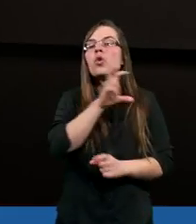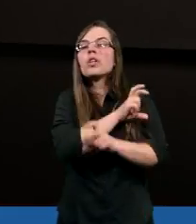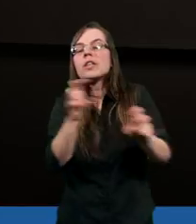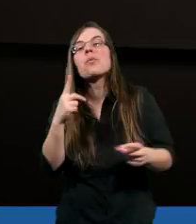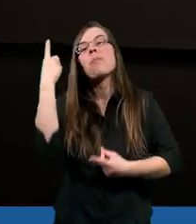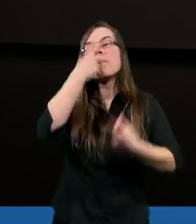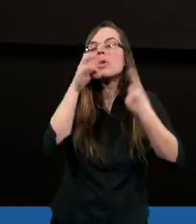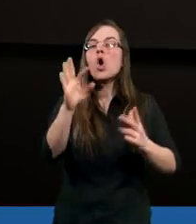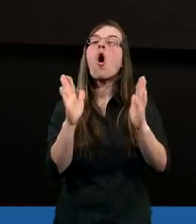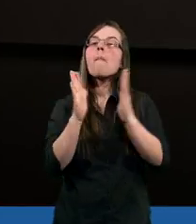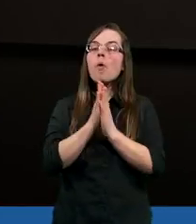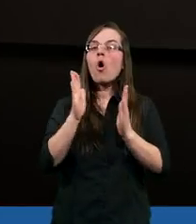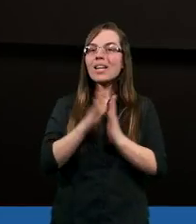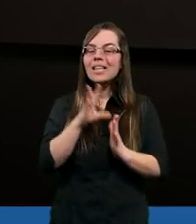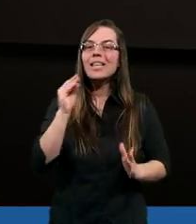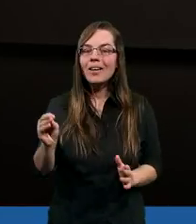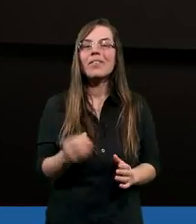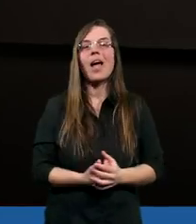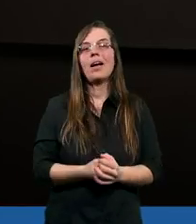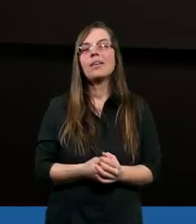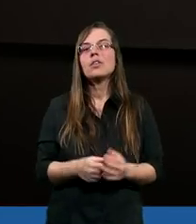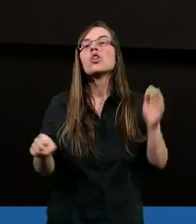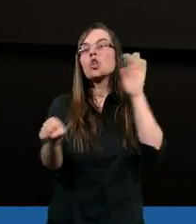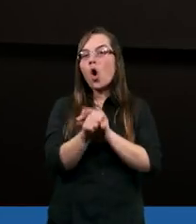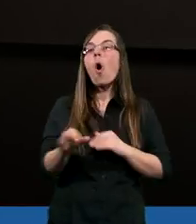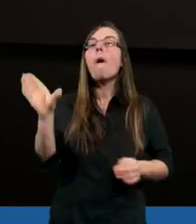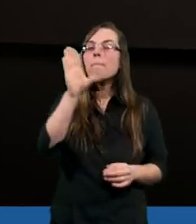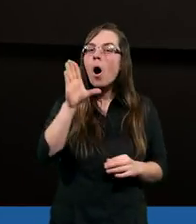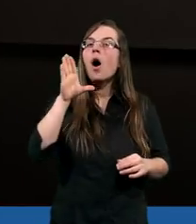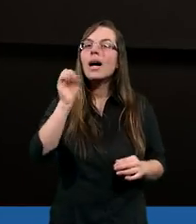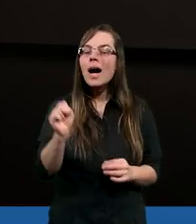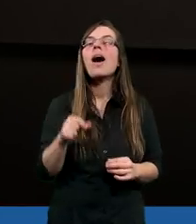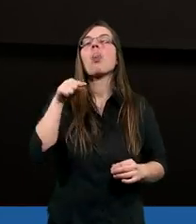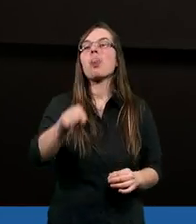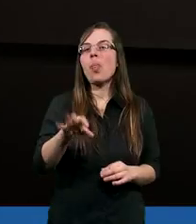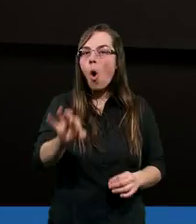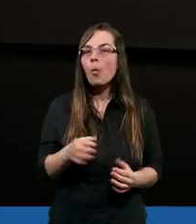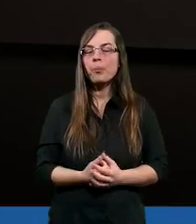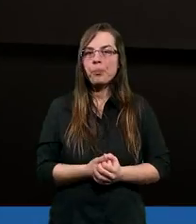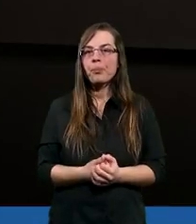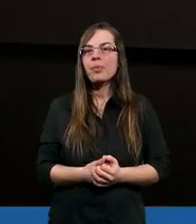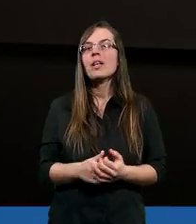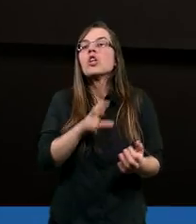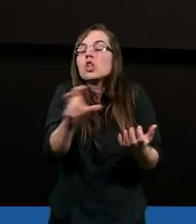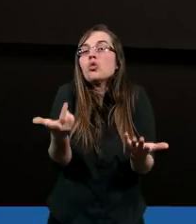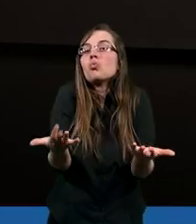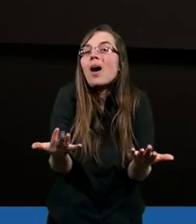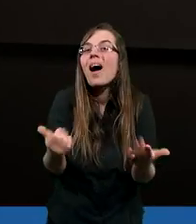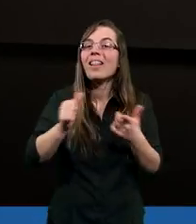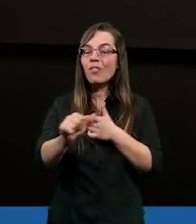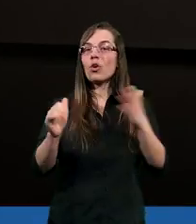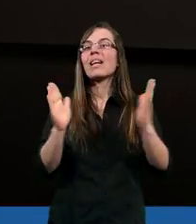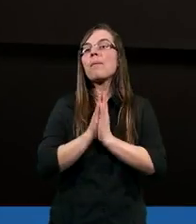myślimy o modlitwie do Boga, to czy łatwo jest